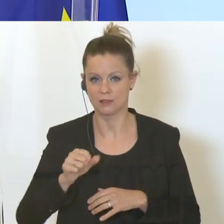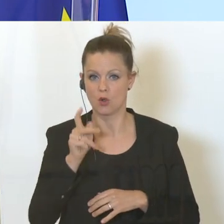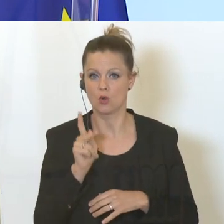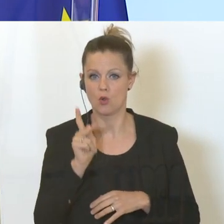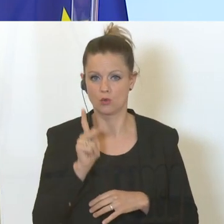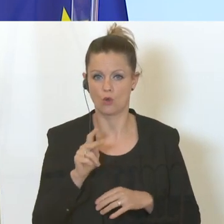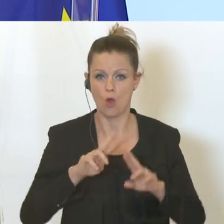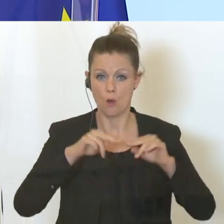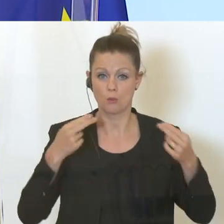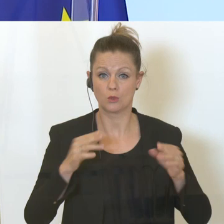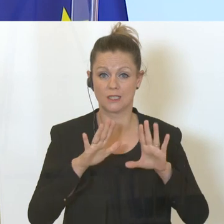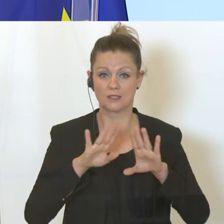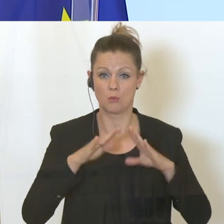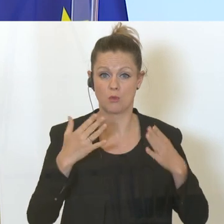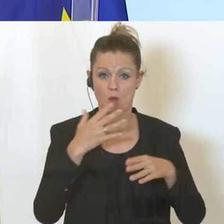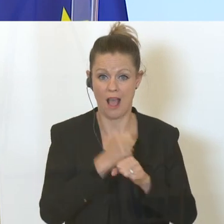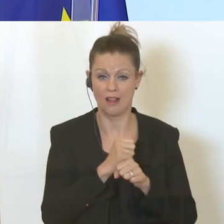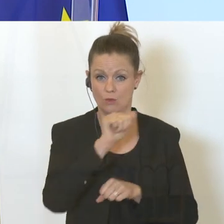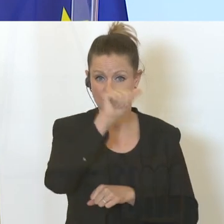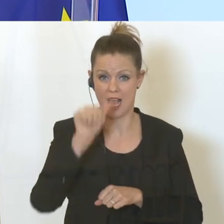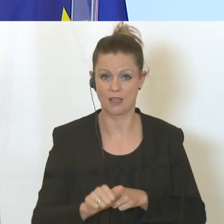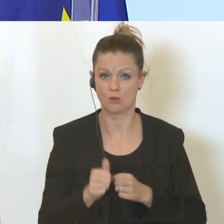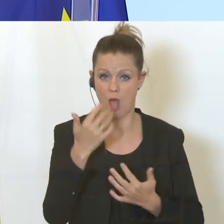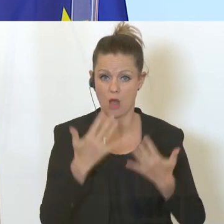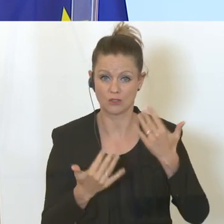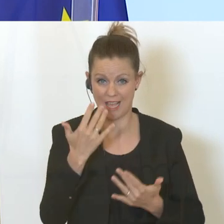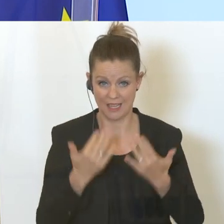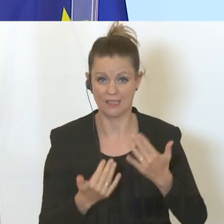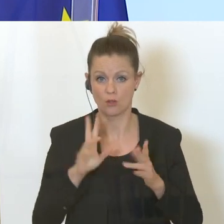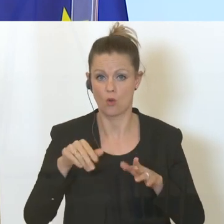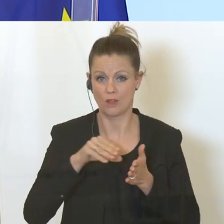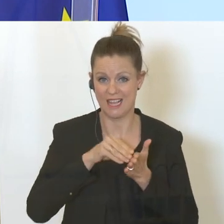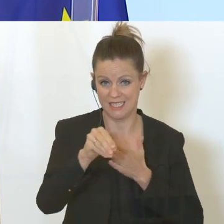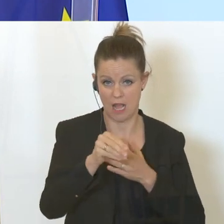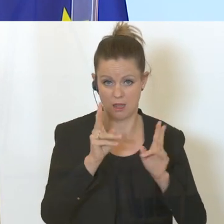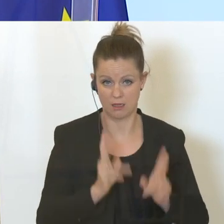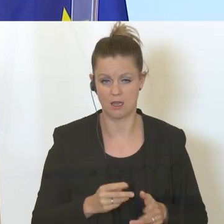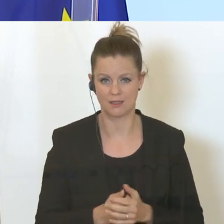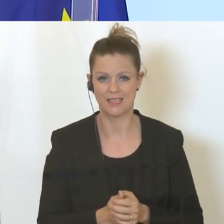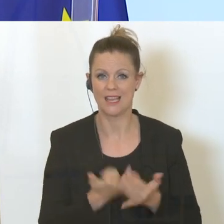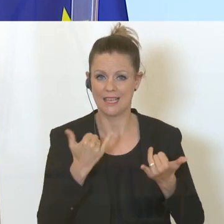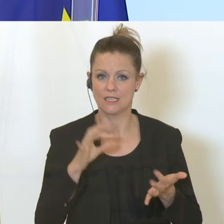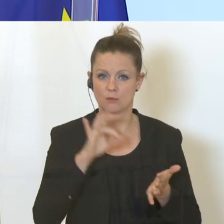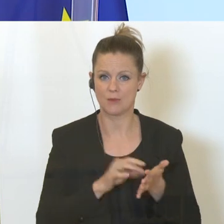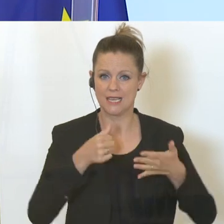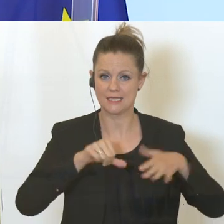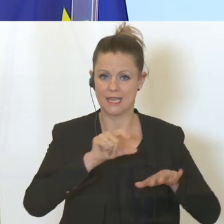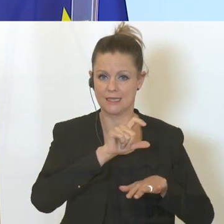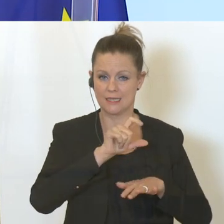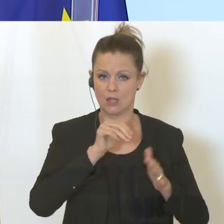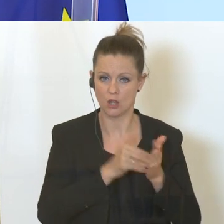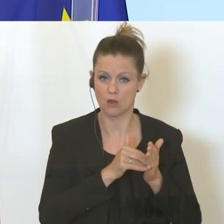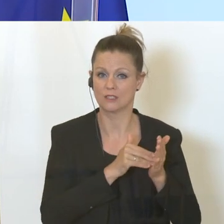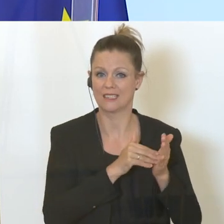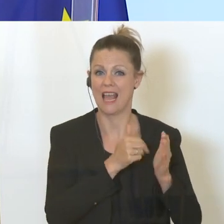Bundesbuchhaltungsagentur abgerechnet und zur Zahlung freigegeben. Derzeit sind 16.848